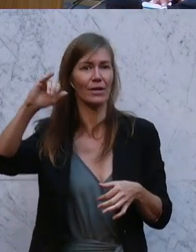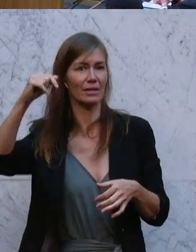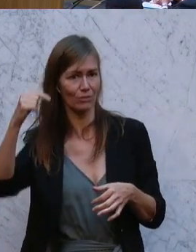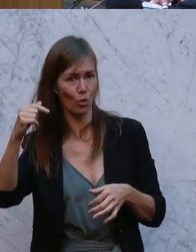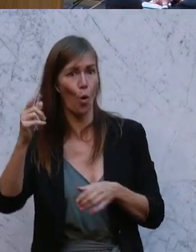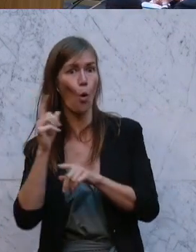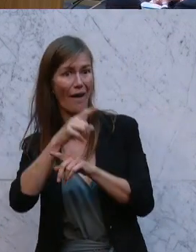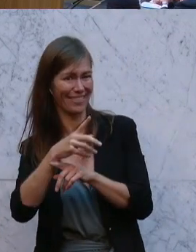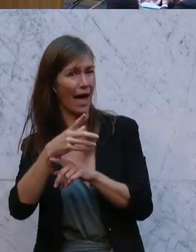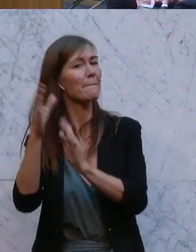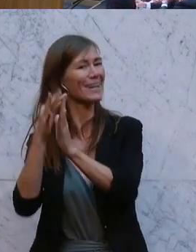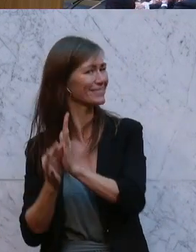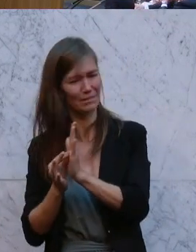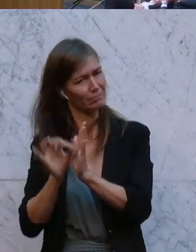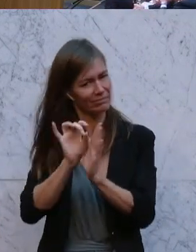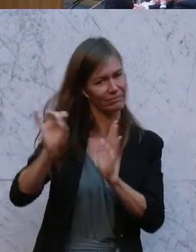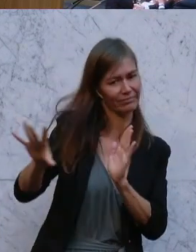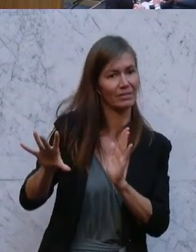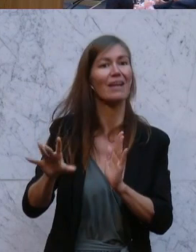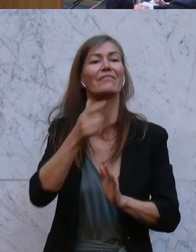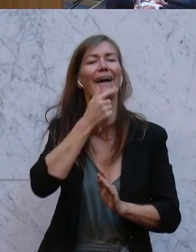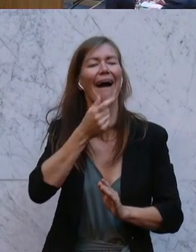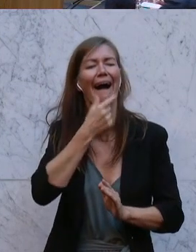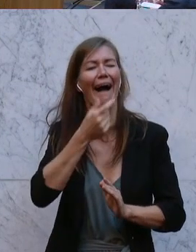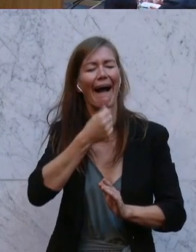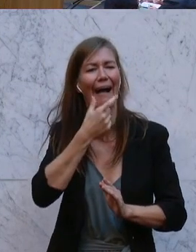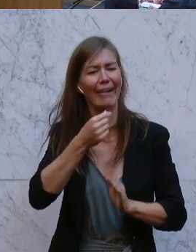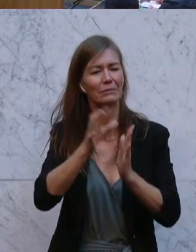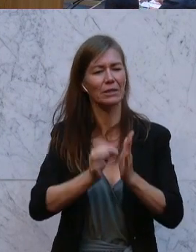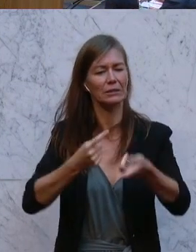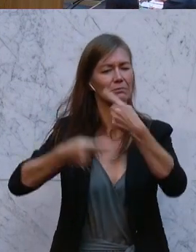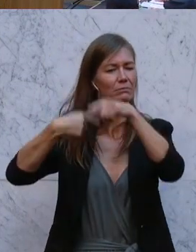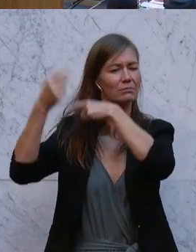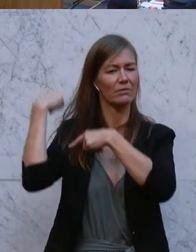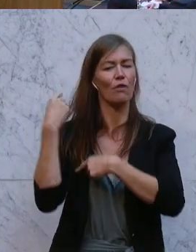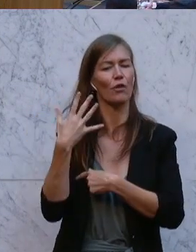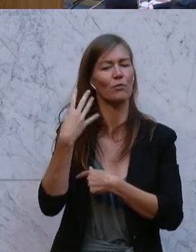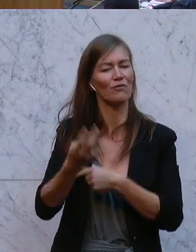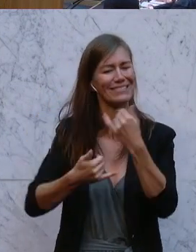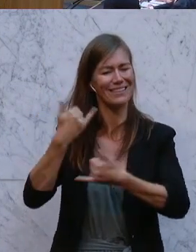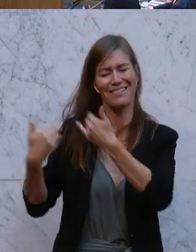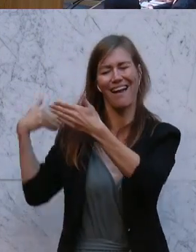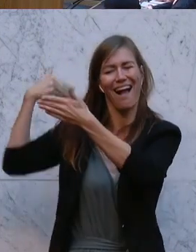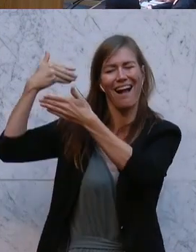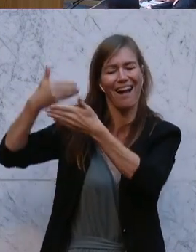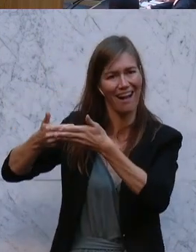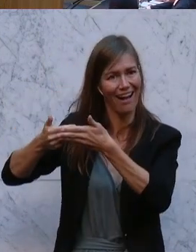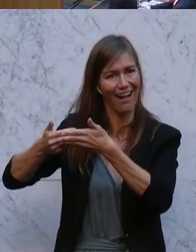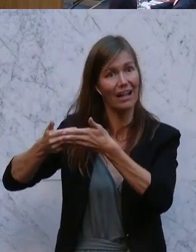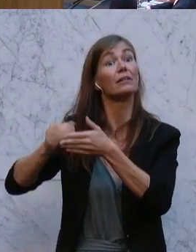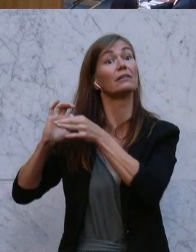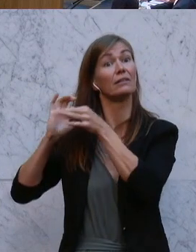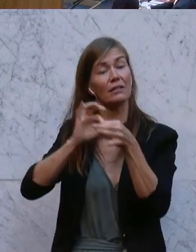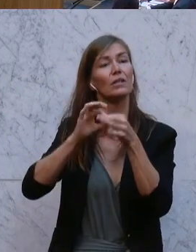zu einem altbewährten System, das es in Österreich 45 Jahre gegeben hat, nämlich nach dem Erzeugerkostenprinzip.